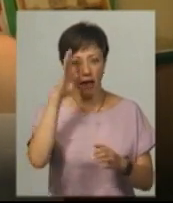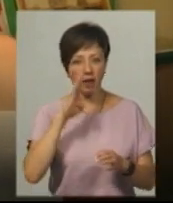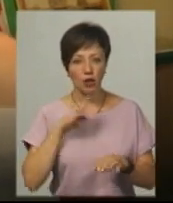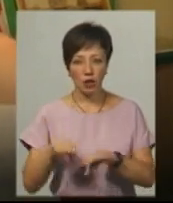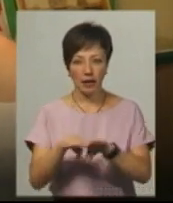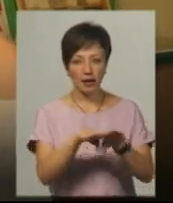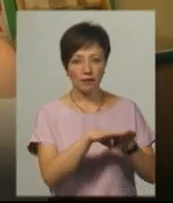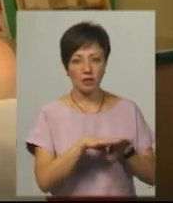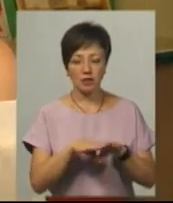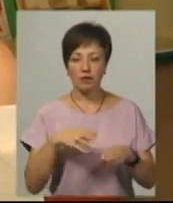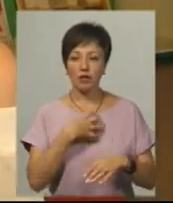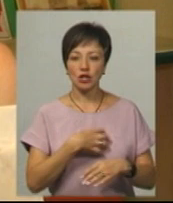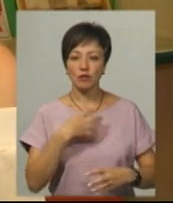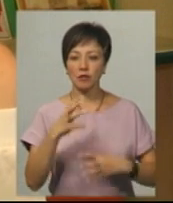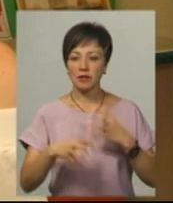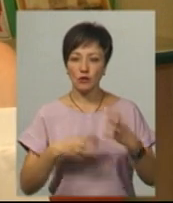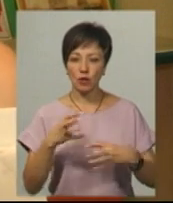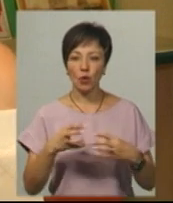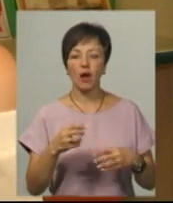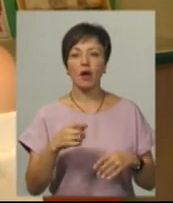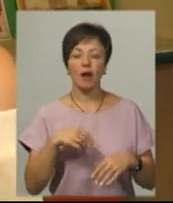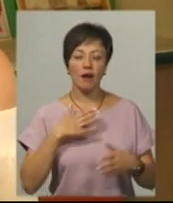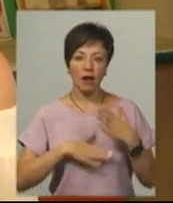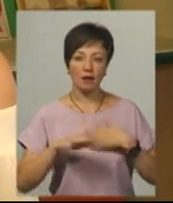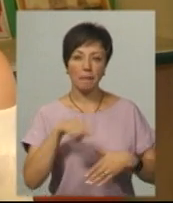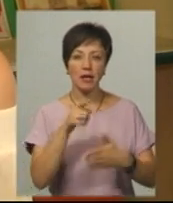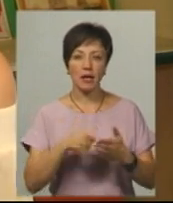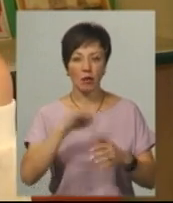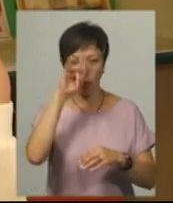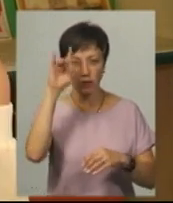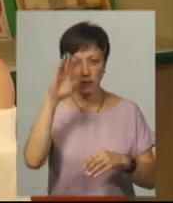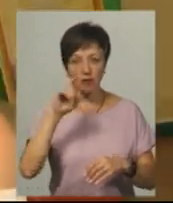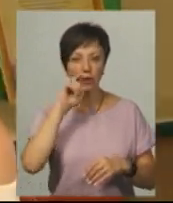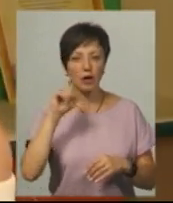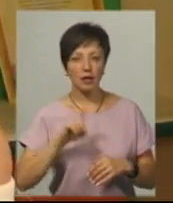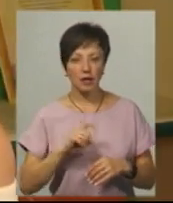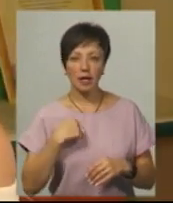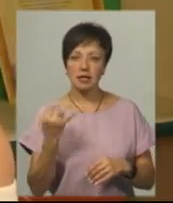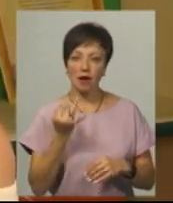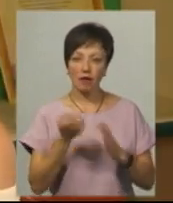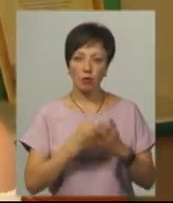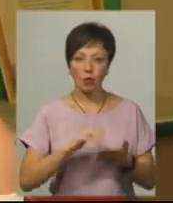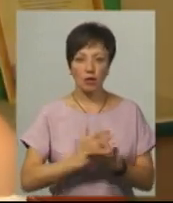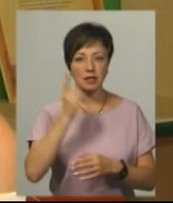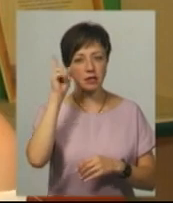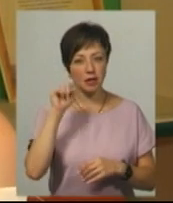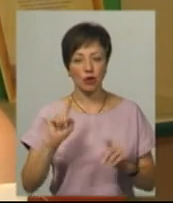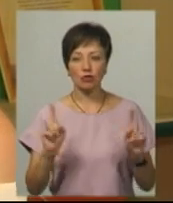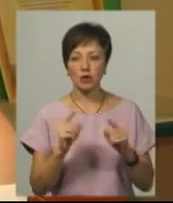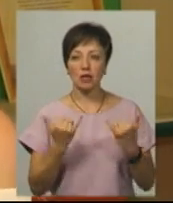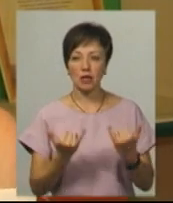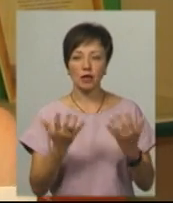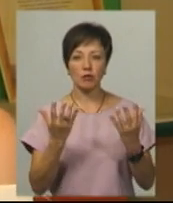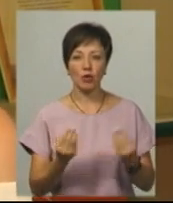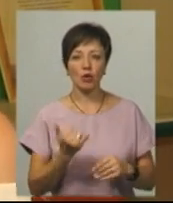І я дуже рада, що це питання так активно популяризвалося в Україні. Я цікавлюся політикою і знаю, що на даний